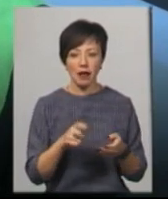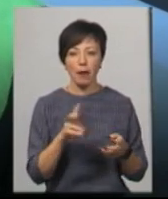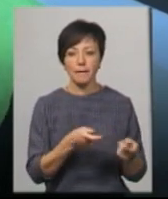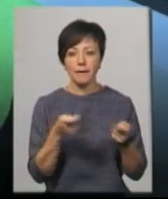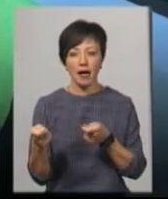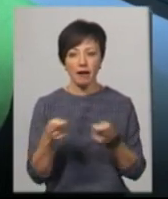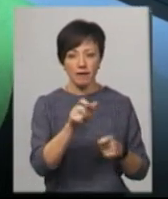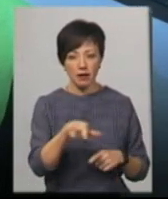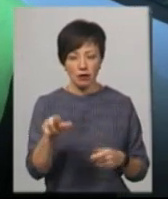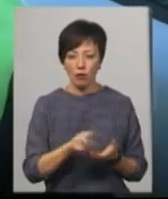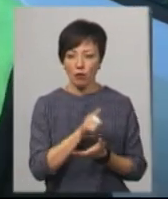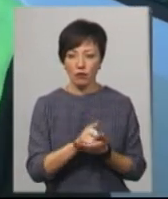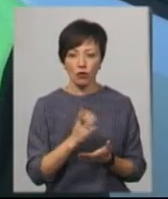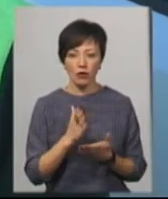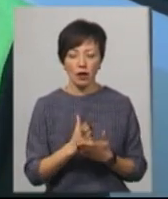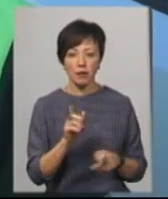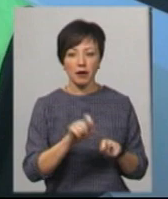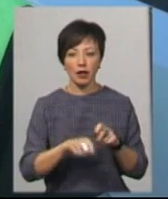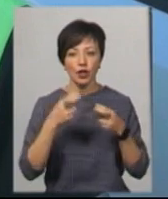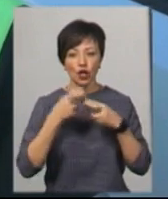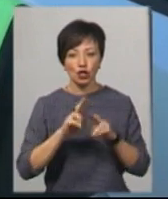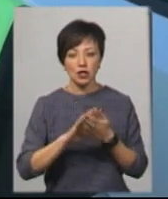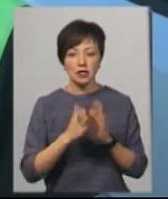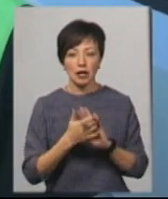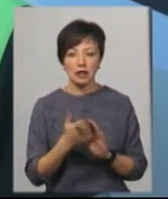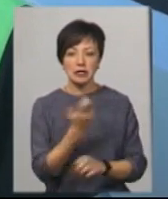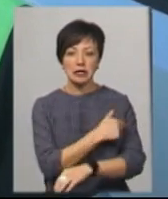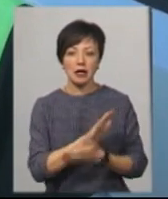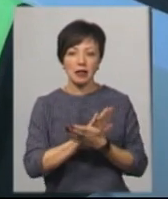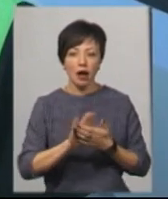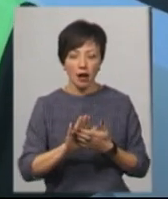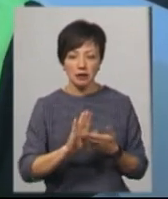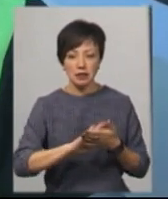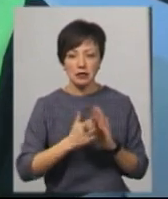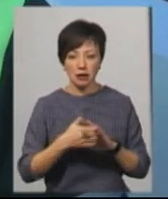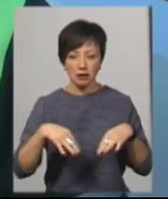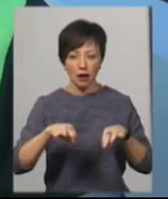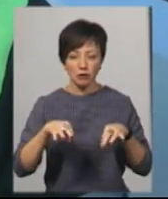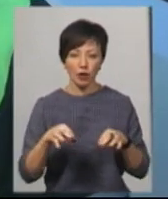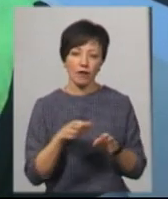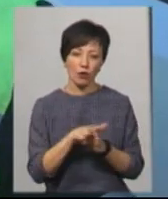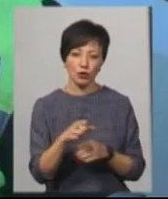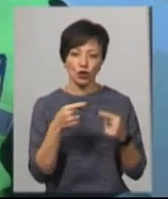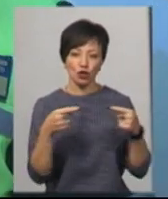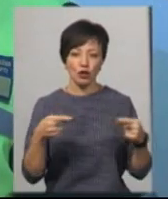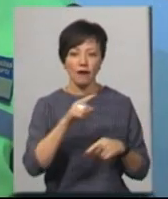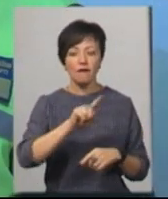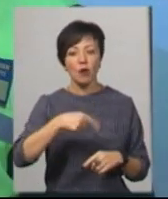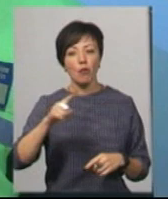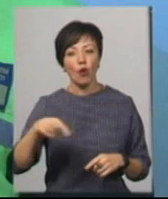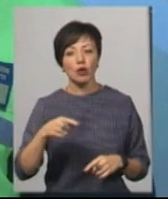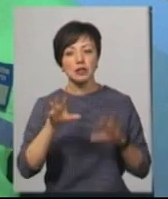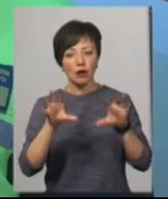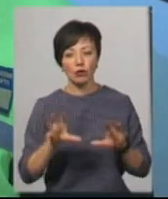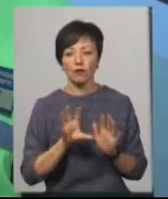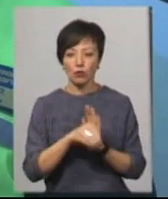обов'язкової, перевіряється технічний стан, санітарний стан транспортного засобу, а також додержання інших вимог законодавства, в тому числі